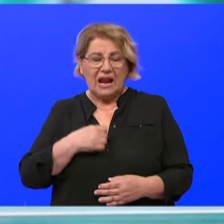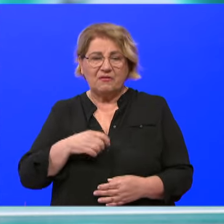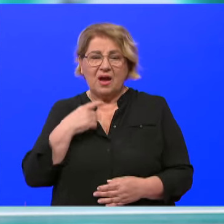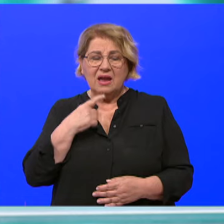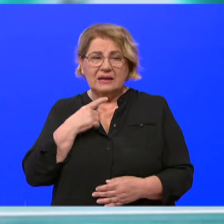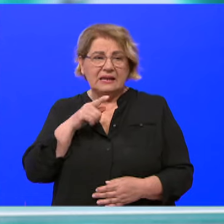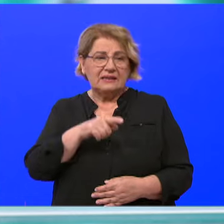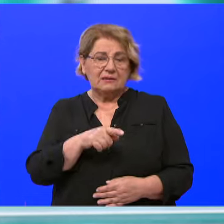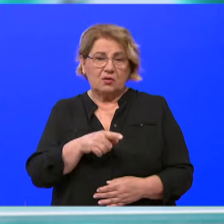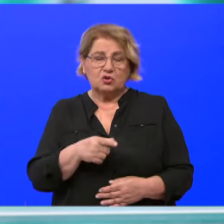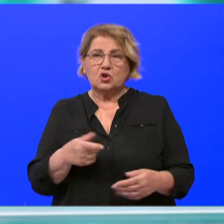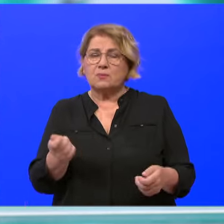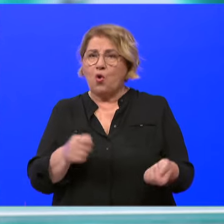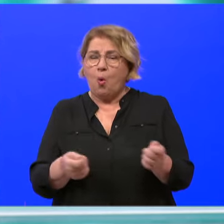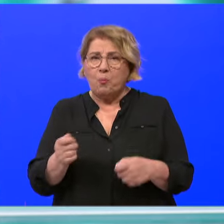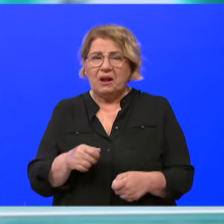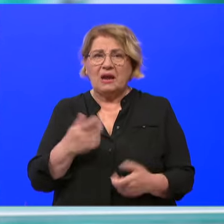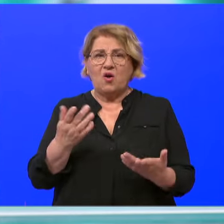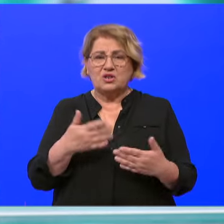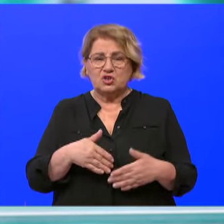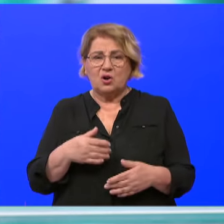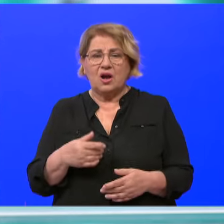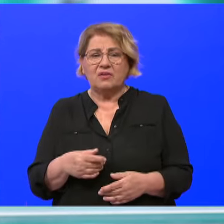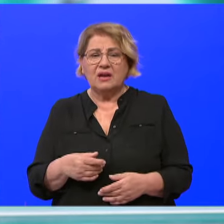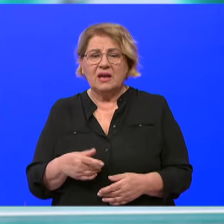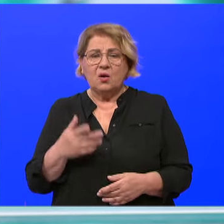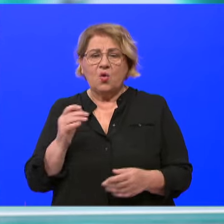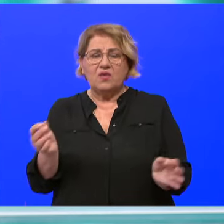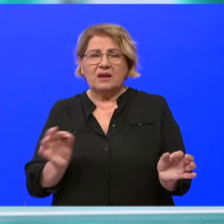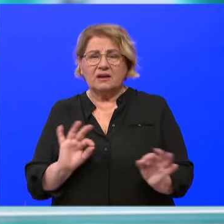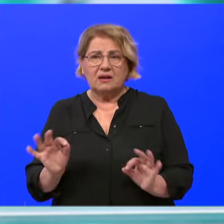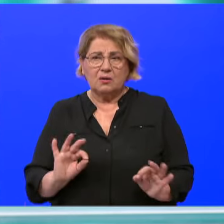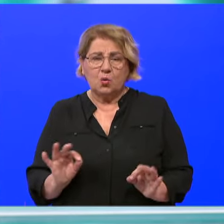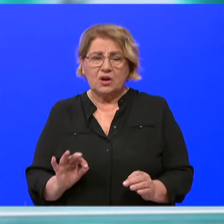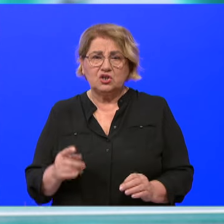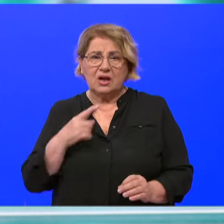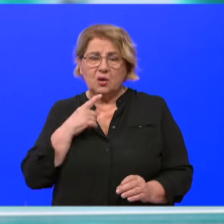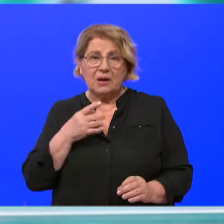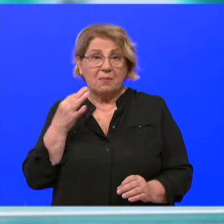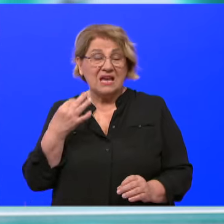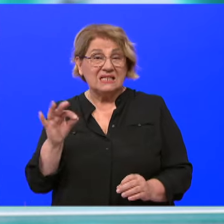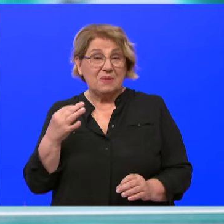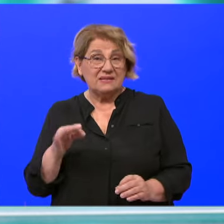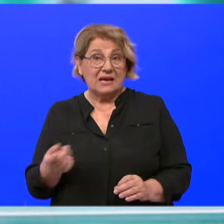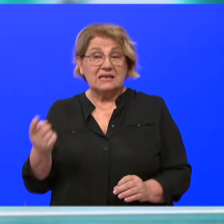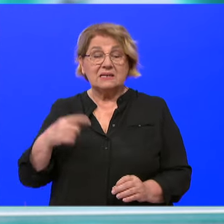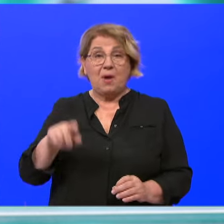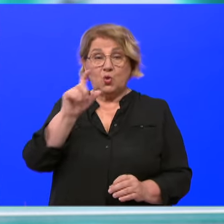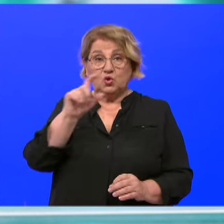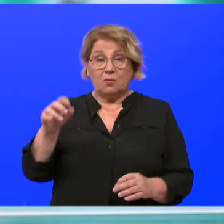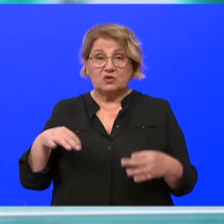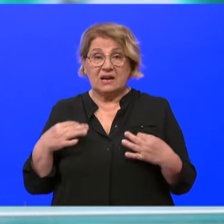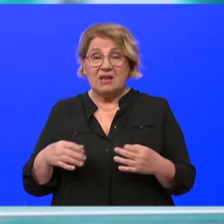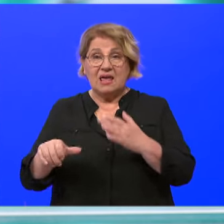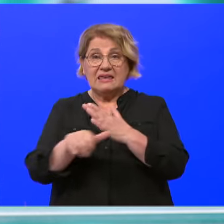koju smo kupili za Dom zdravlja Beleluke. Inače, kupujemo uvijek uređaje prema specialistima koji su u Domu zdravlja. I 11